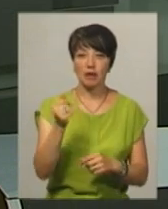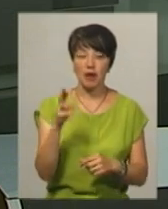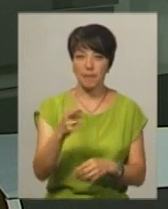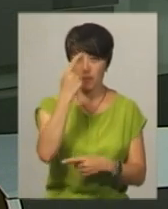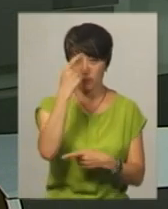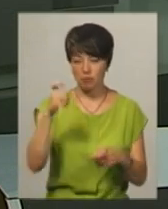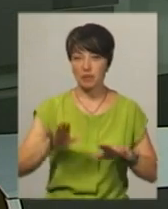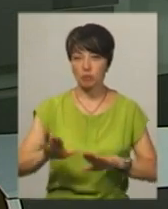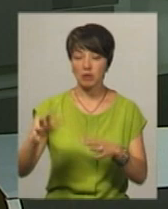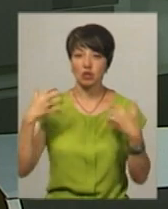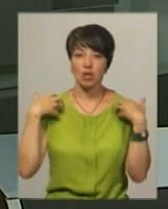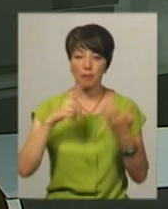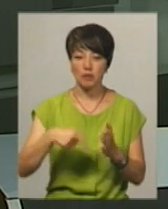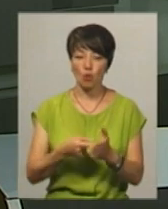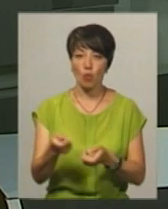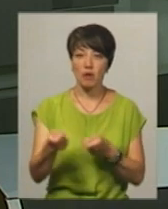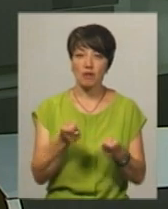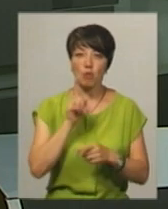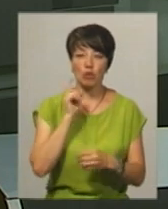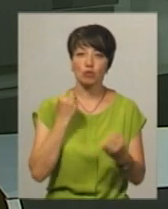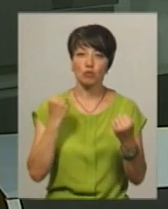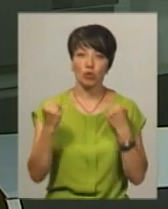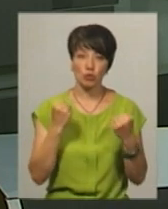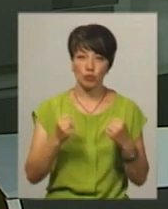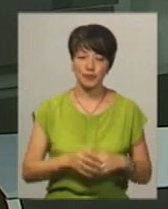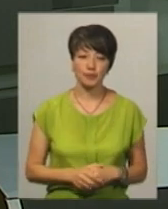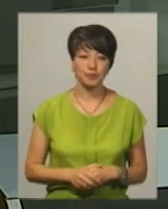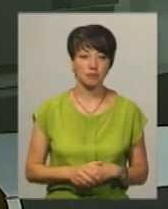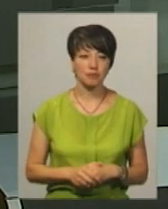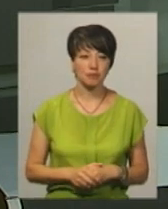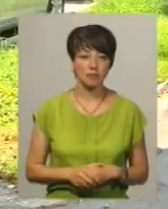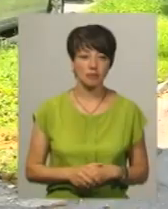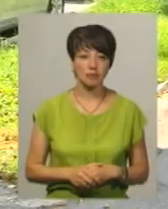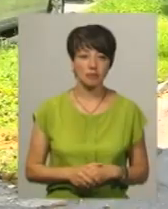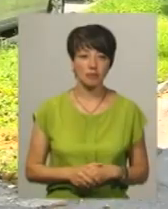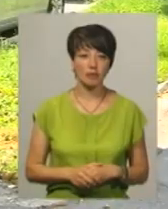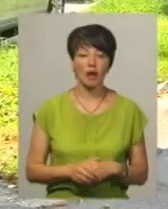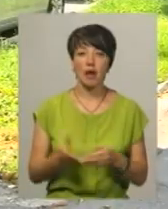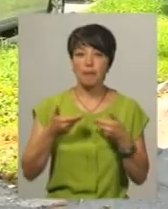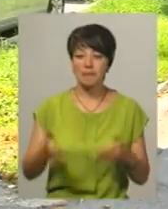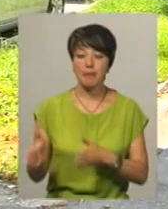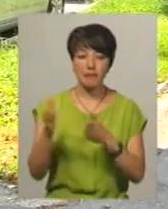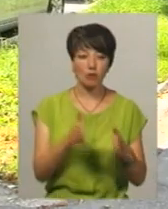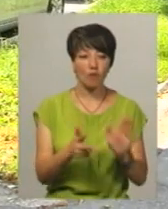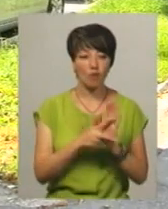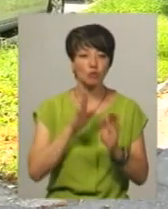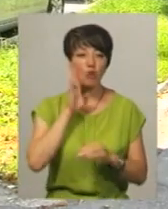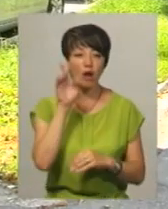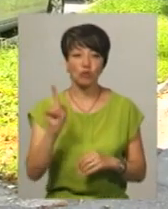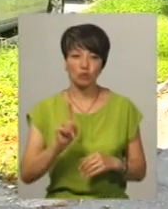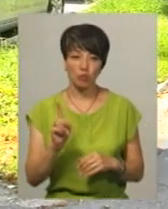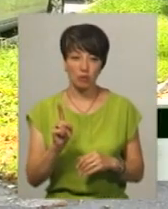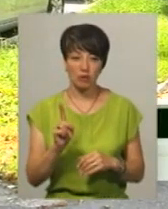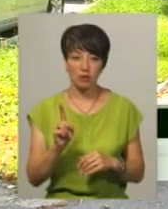повідомила заступник начальника міського управління молоді та спорту Наталія Томусяк. Ми переносимо на 8 ранку для того, щоб